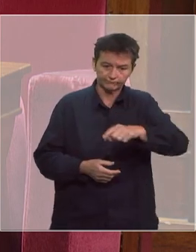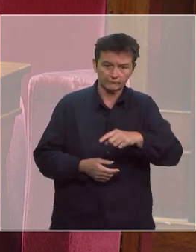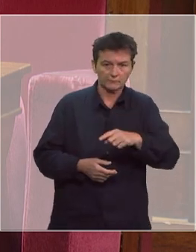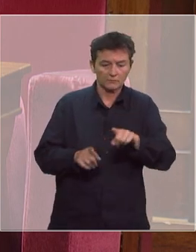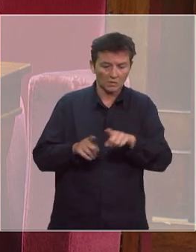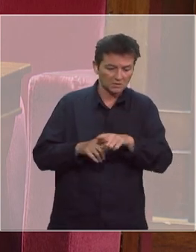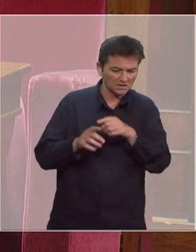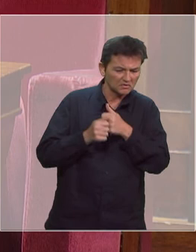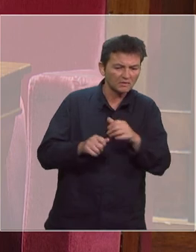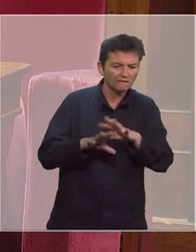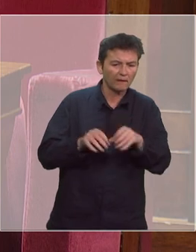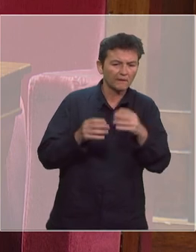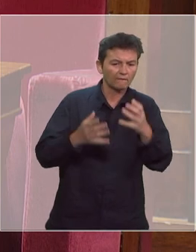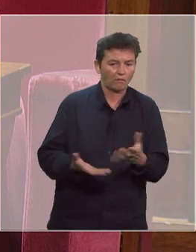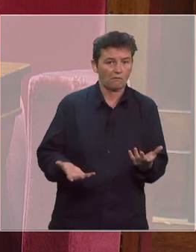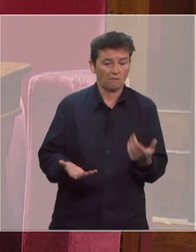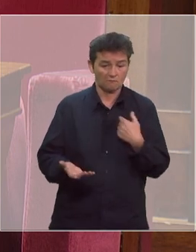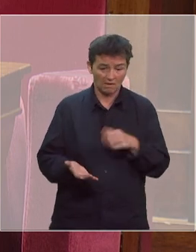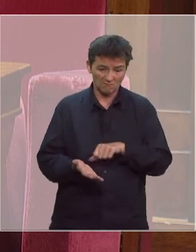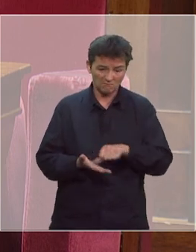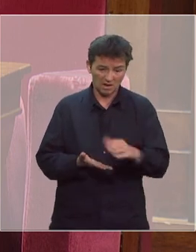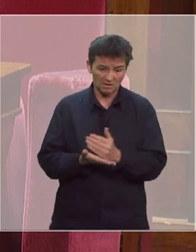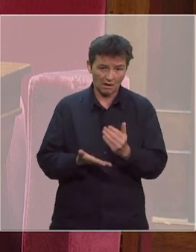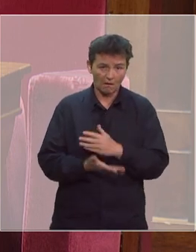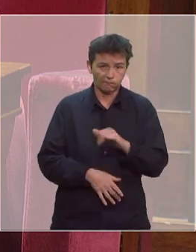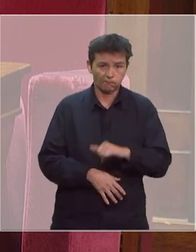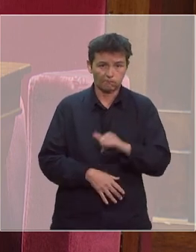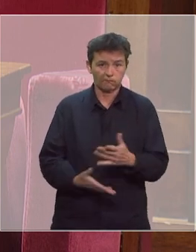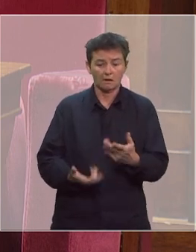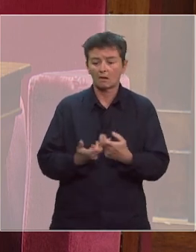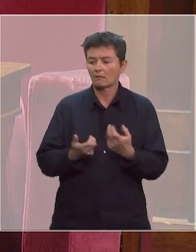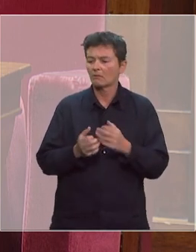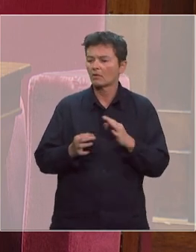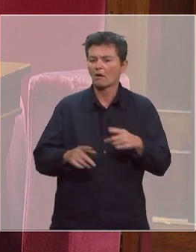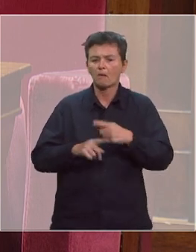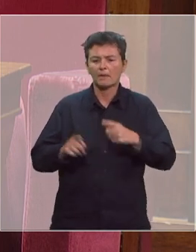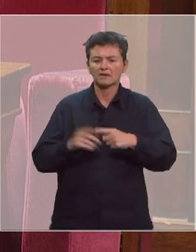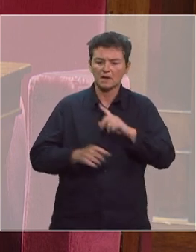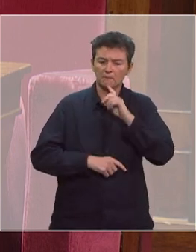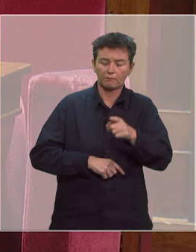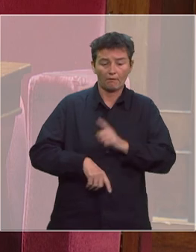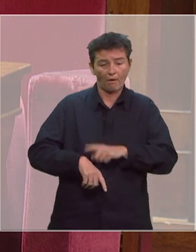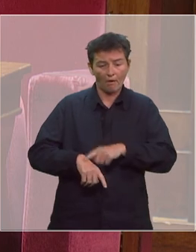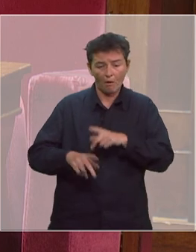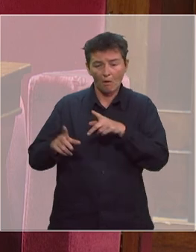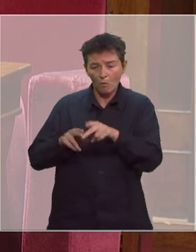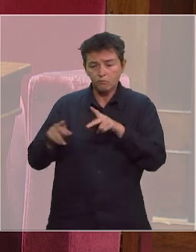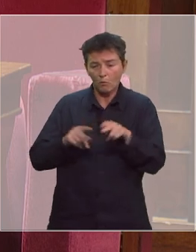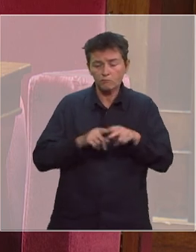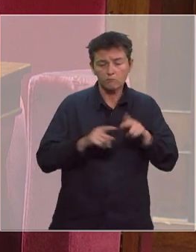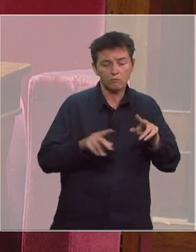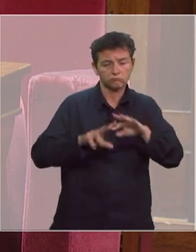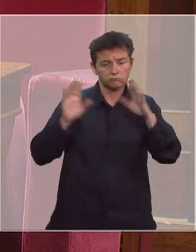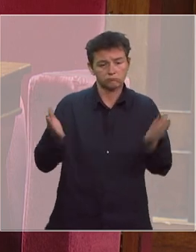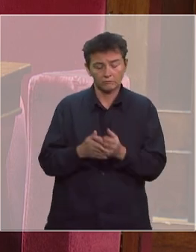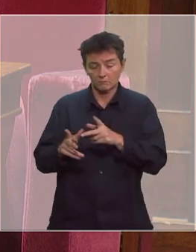des familles. Le tout pour un salaire de misère, un temps partiel imposé, des horaires à coupure. En cette période